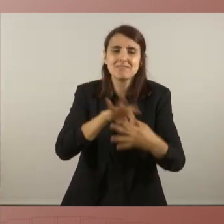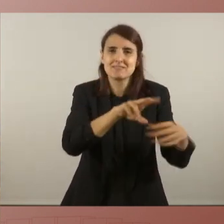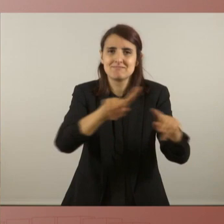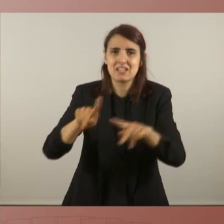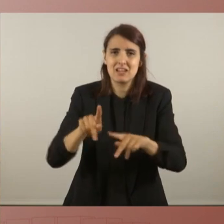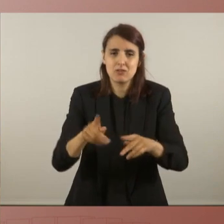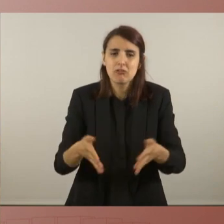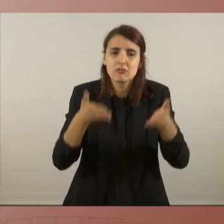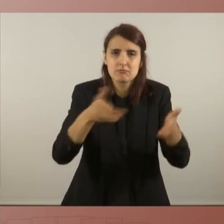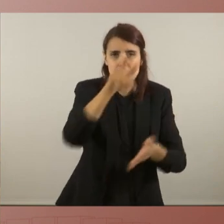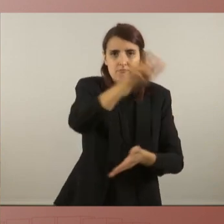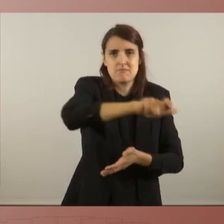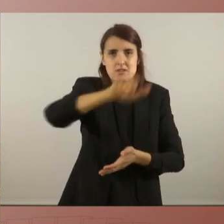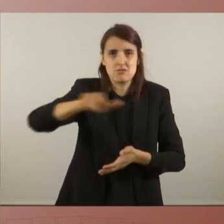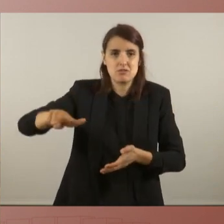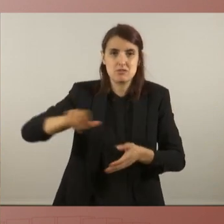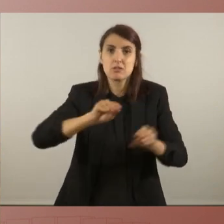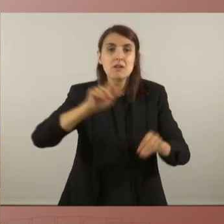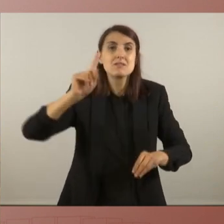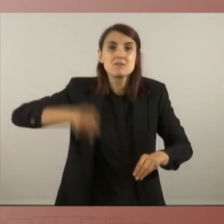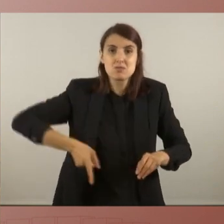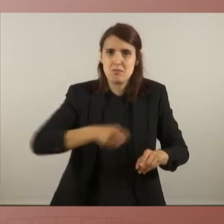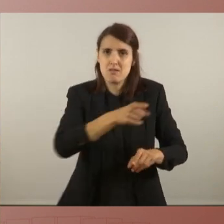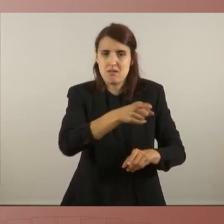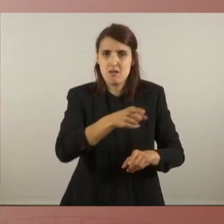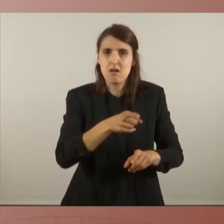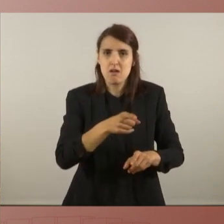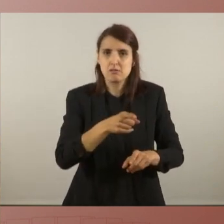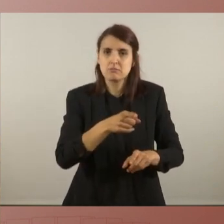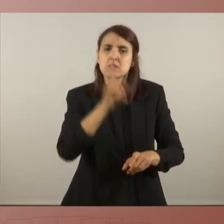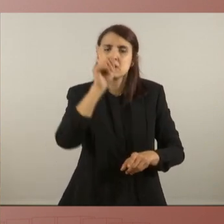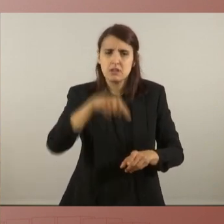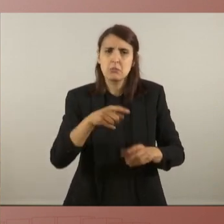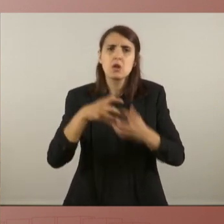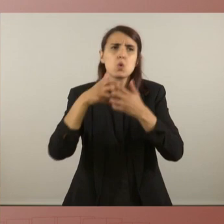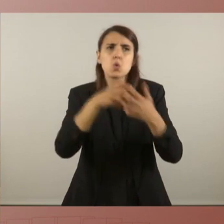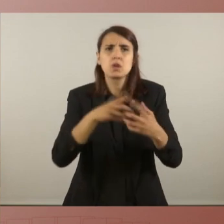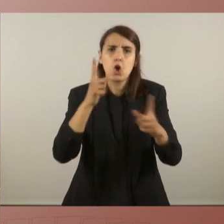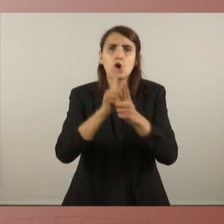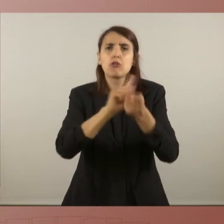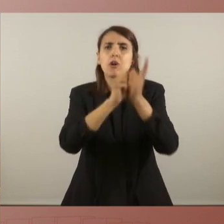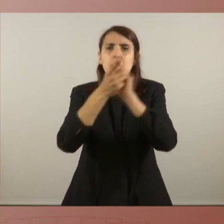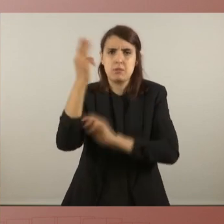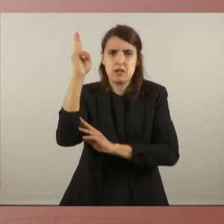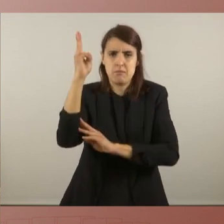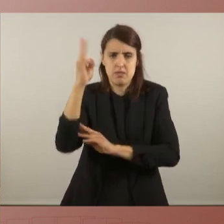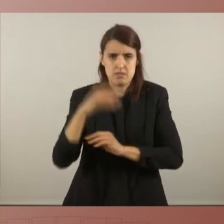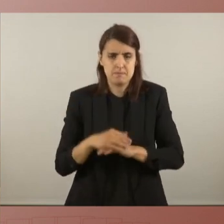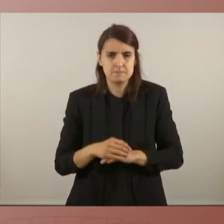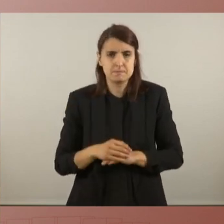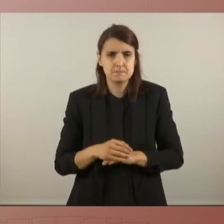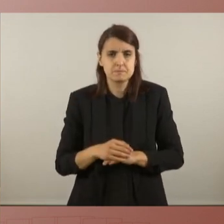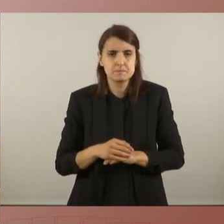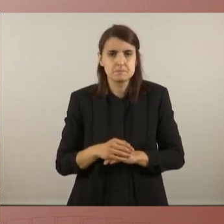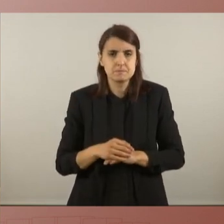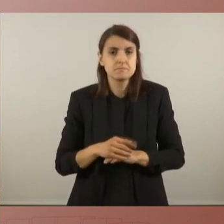de la gent, de la seva sumirania i assumint els reptes climàtics que té el planeta. No tindrem el mateix